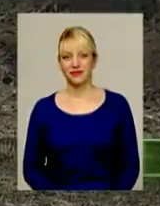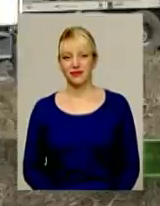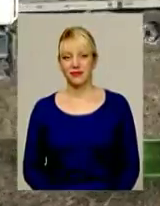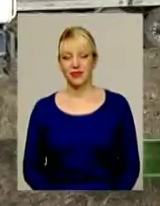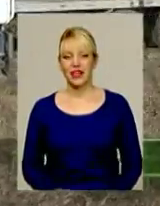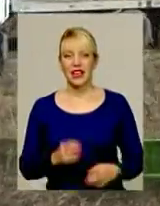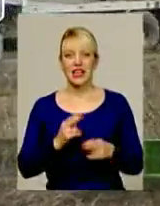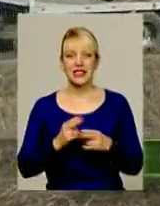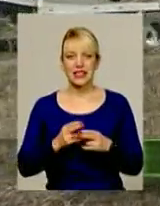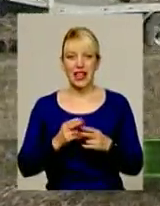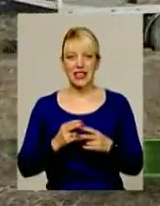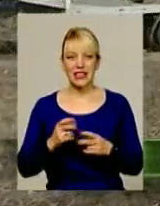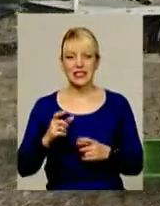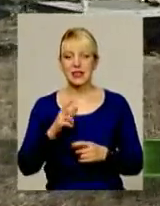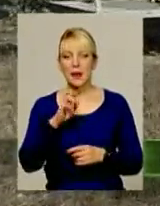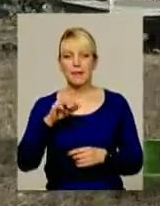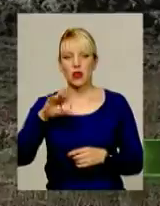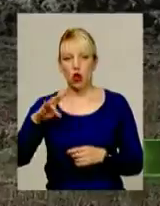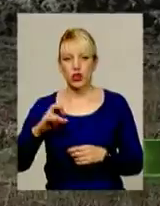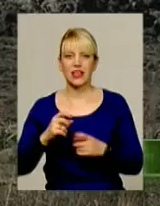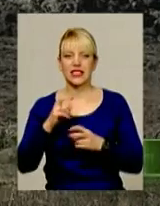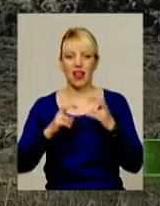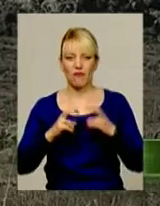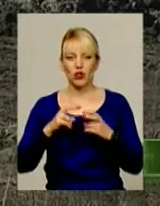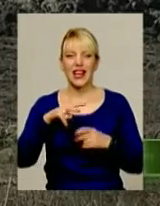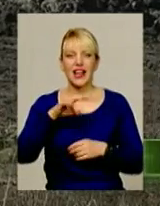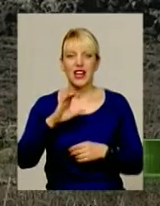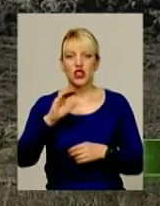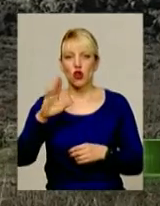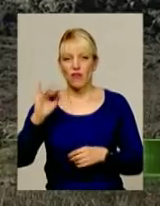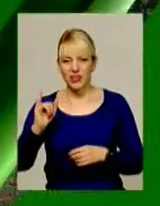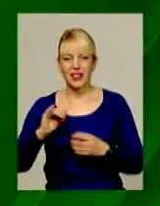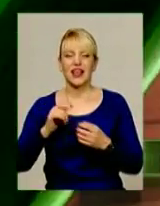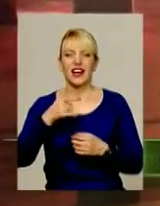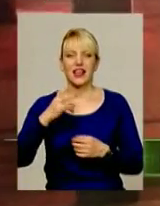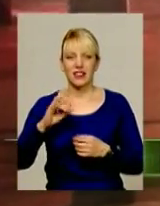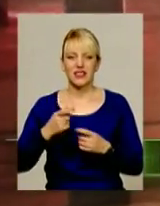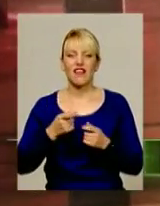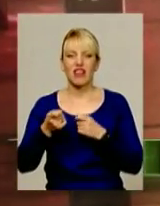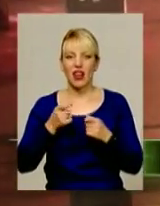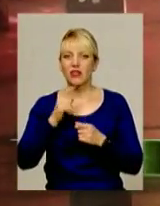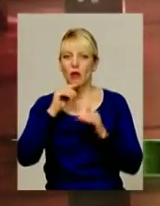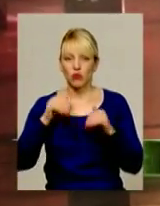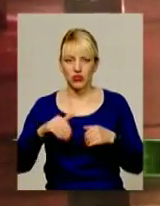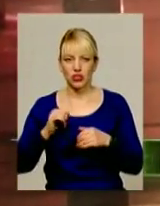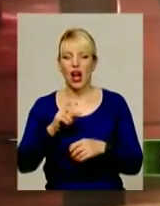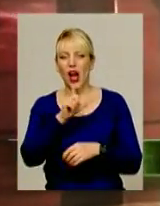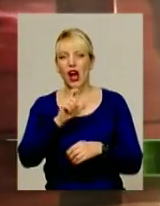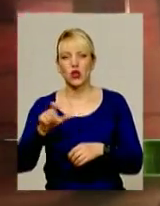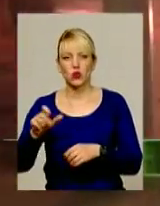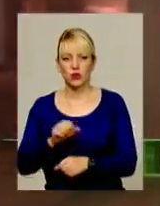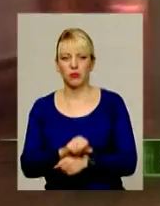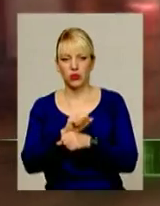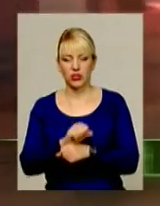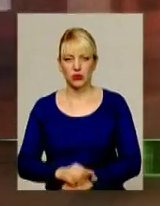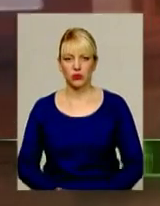Залізобетонний завод у лісових Гринівцях. Влада відмовчується, сусіди протестують. Транспортний експеримент тривальністю